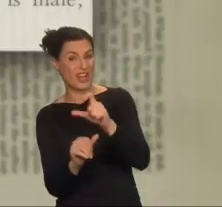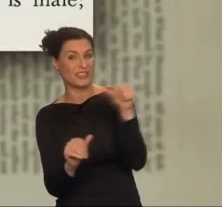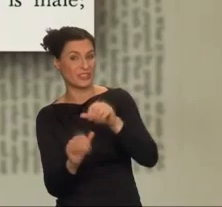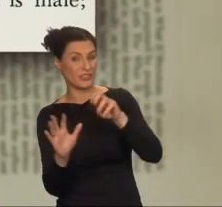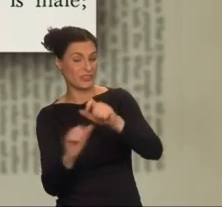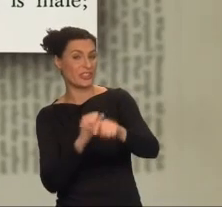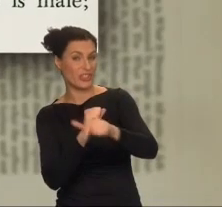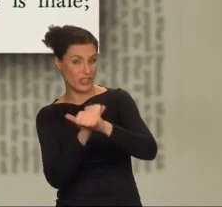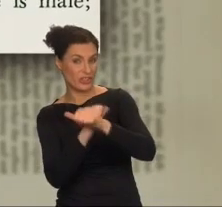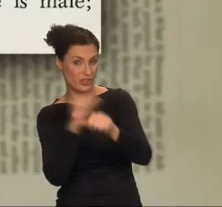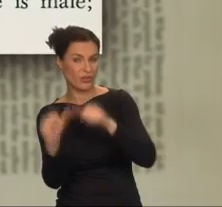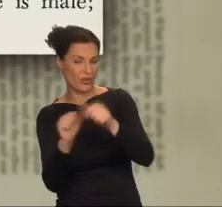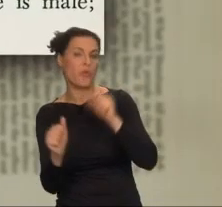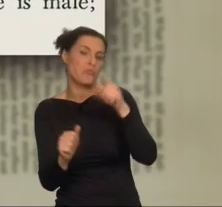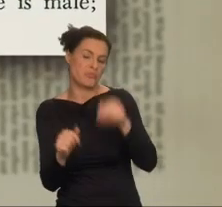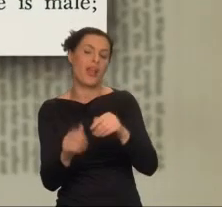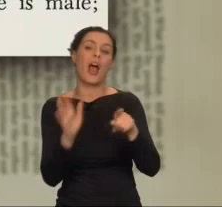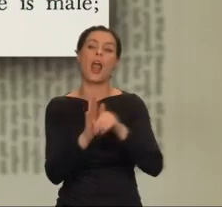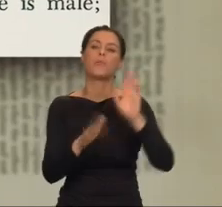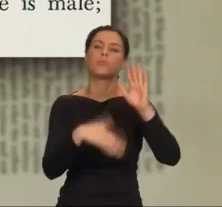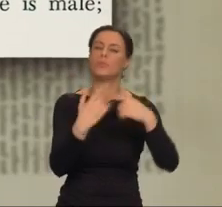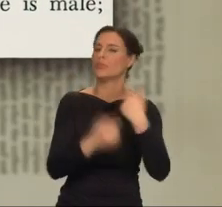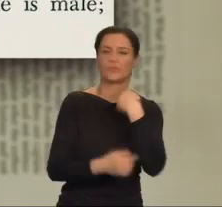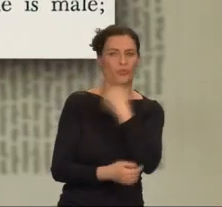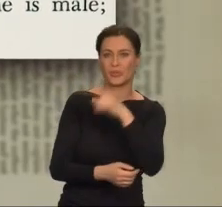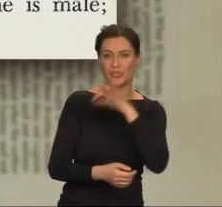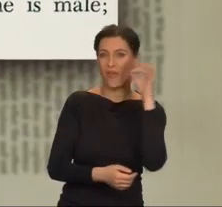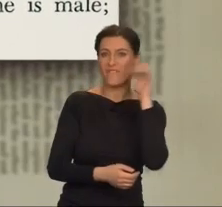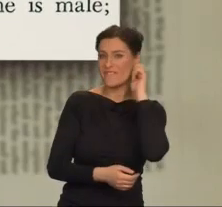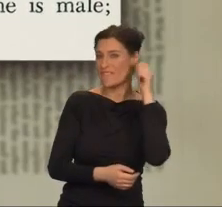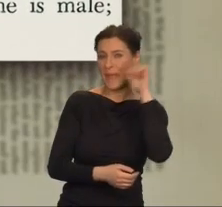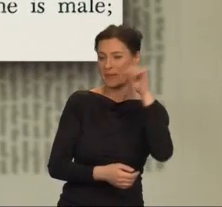feministyczne kręgi fantastyki zarzucały autorce, że nie poszła dalej.